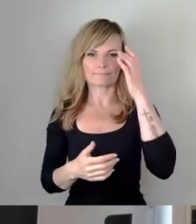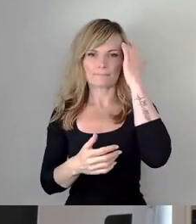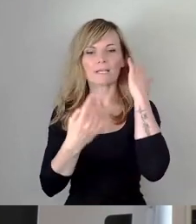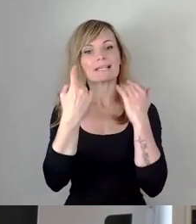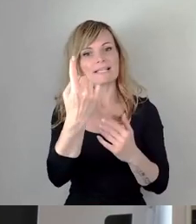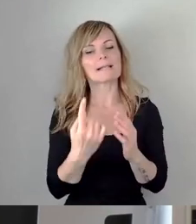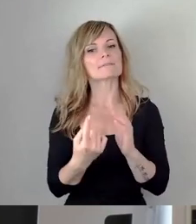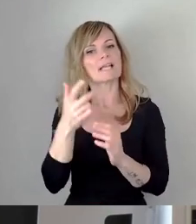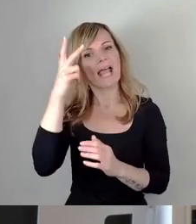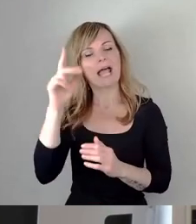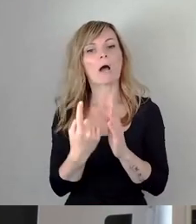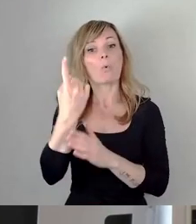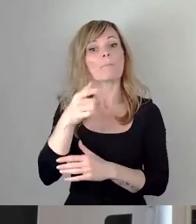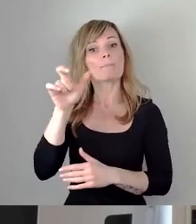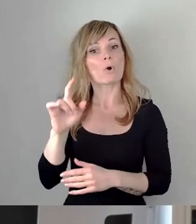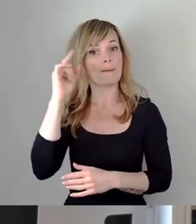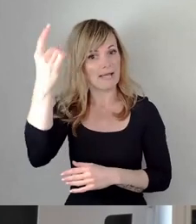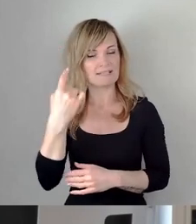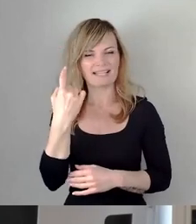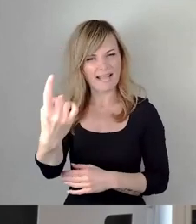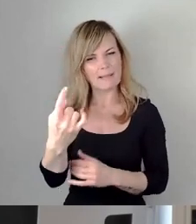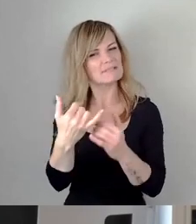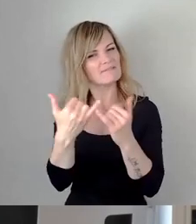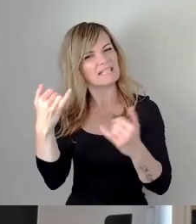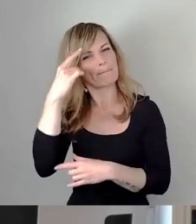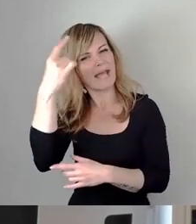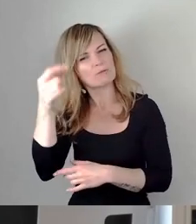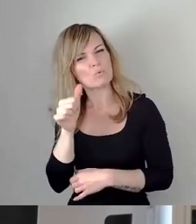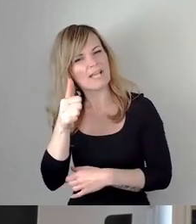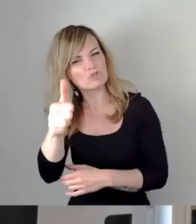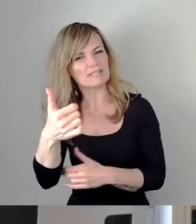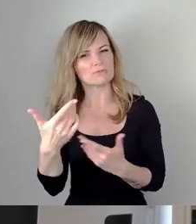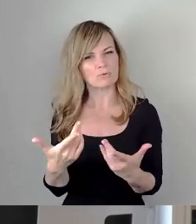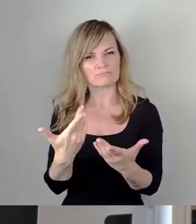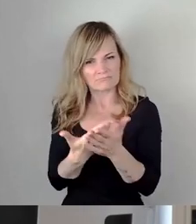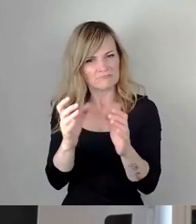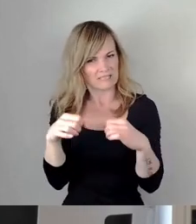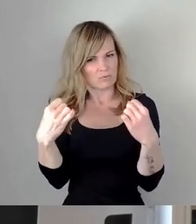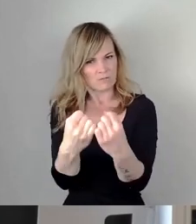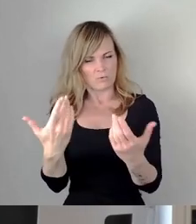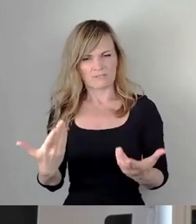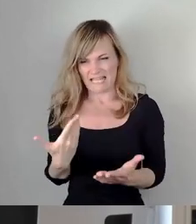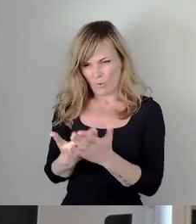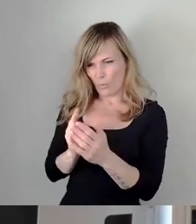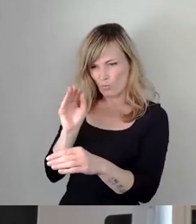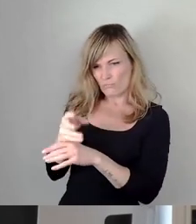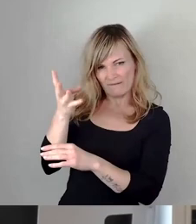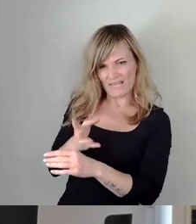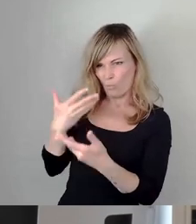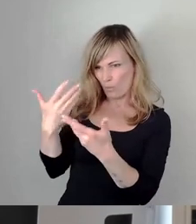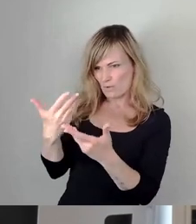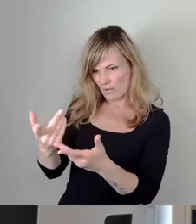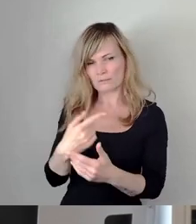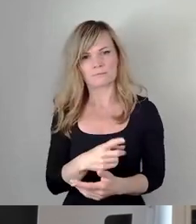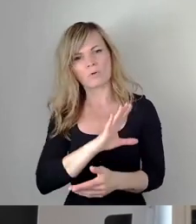Oberbürgermeister die Situation ein? Und welche Konsequenzen zieht er aus dieser Einschätzung?